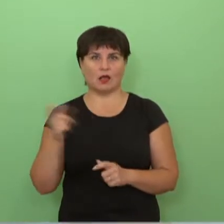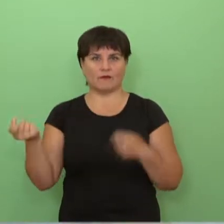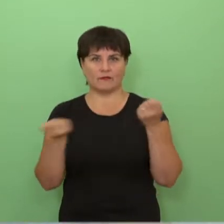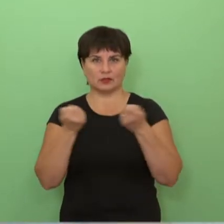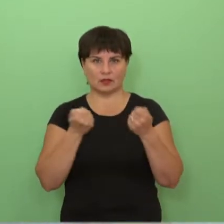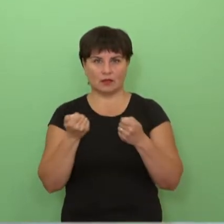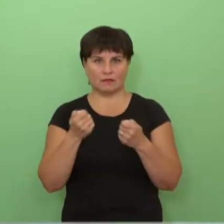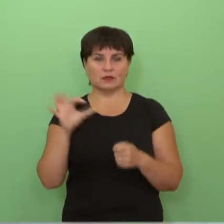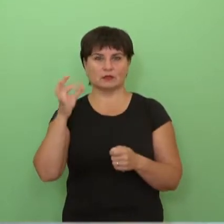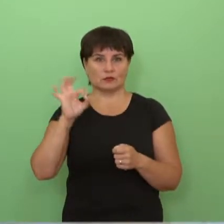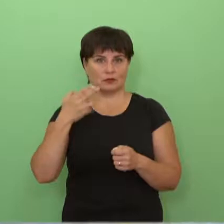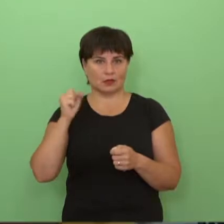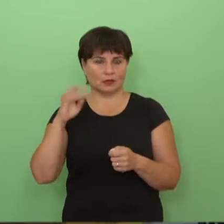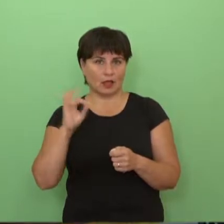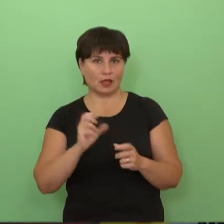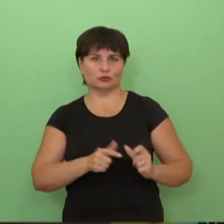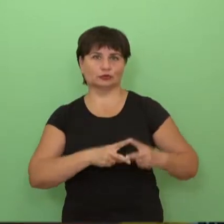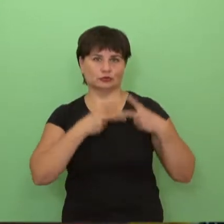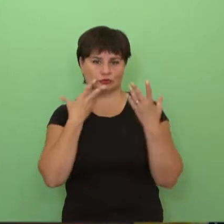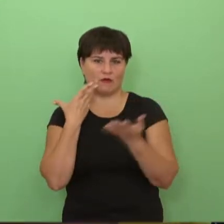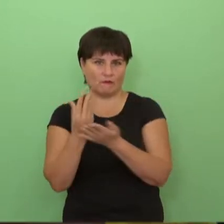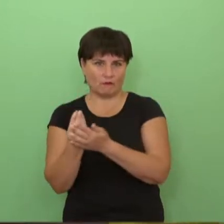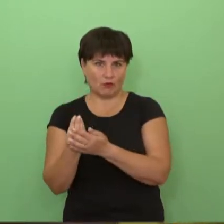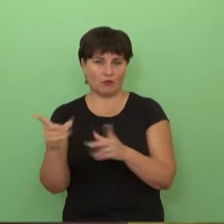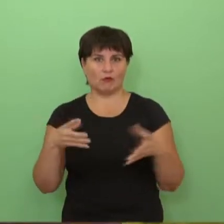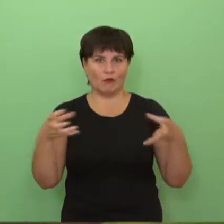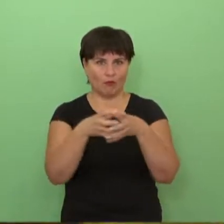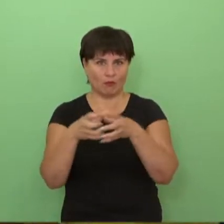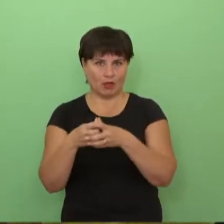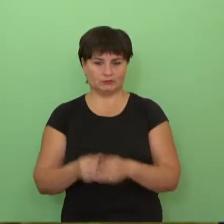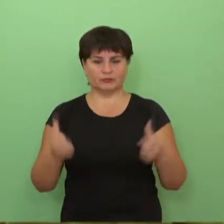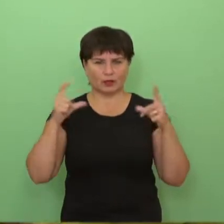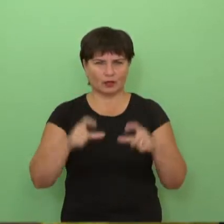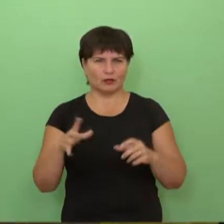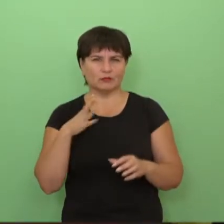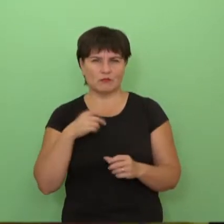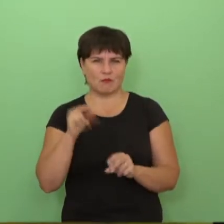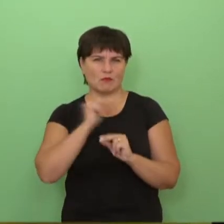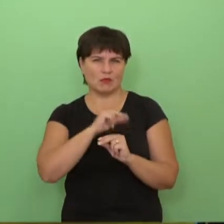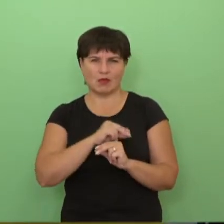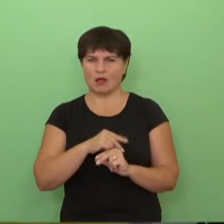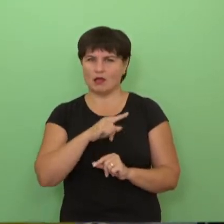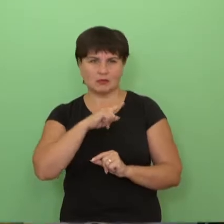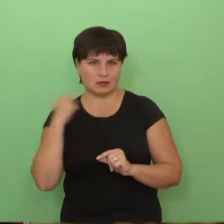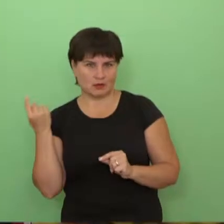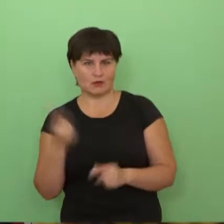kėdainių samariečiai vadovės Sonata Patkauskaitė džiaugiasi savo komandą. Karantino metu darbas tiesiog virte vyri, nes reikėjo